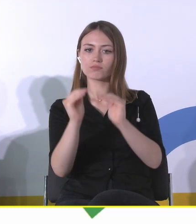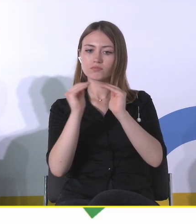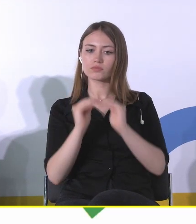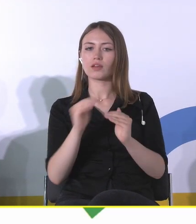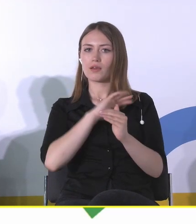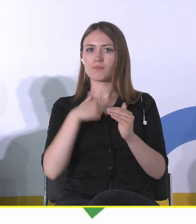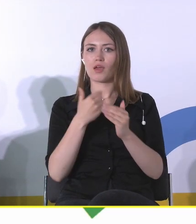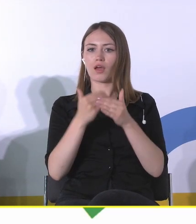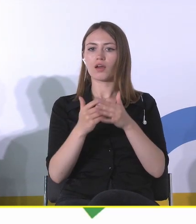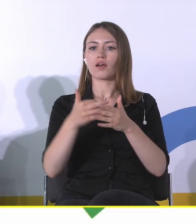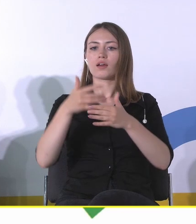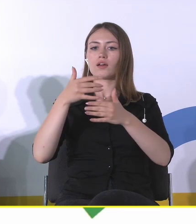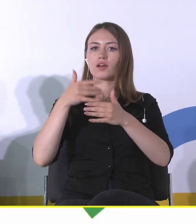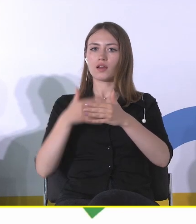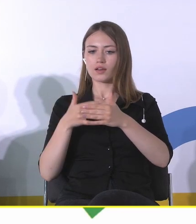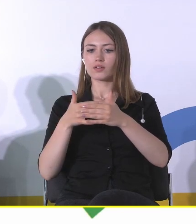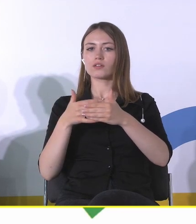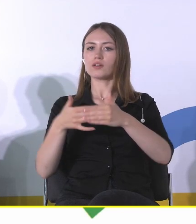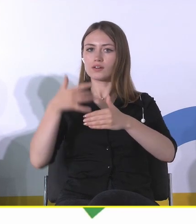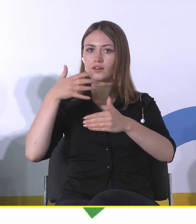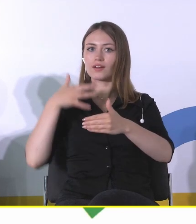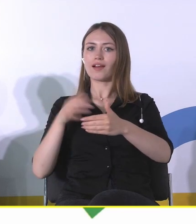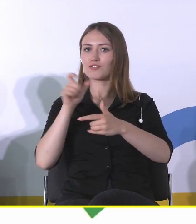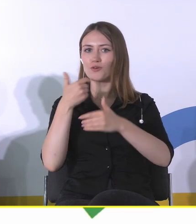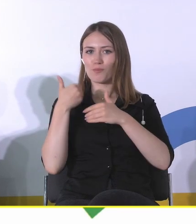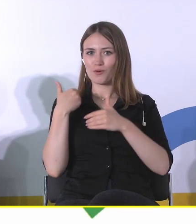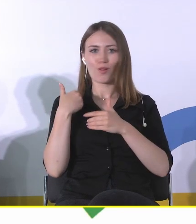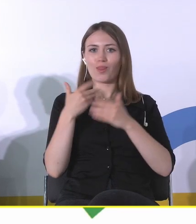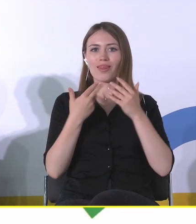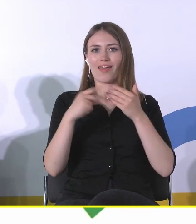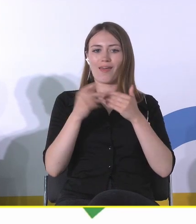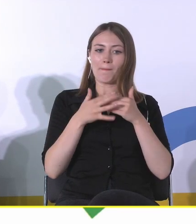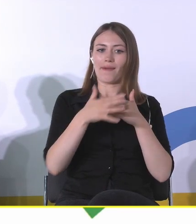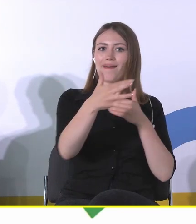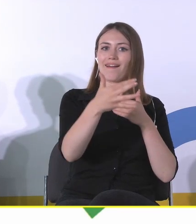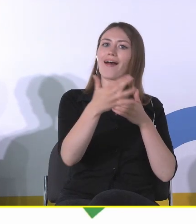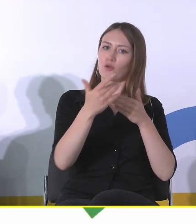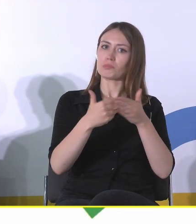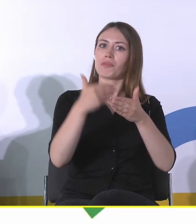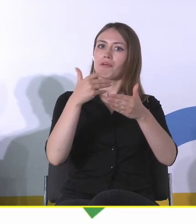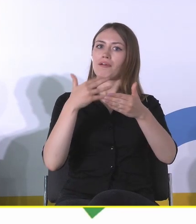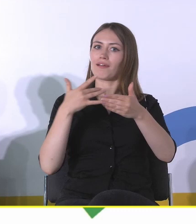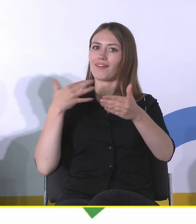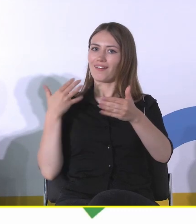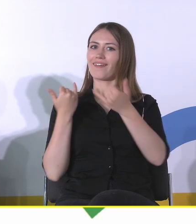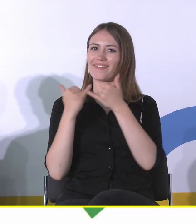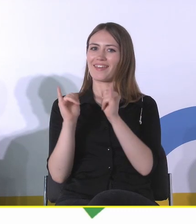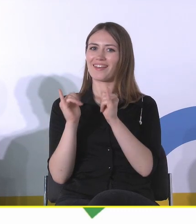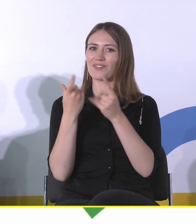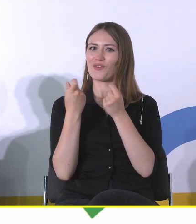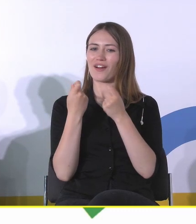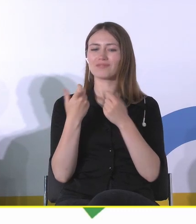poprzedzającego. Oczywiście bardzo polecam lekturę, natomiast ciekawe jest postrzeżenie, że taki sposób poznawania